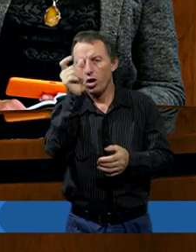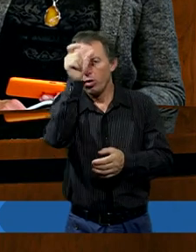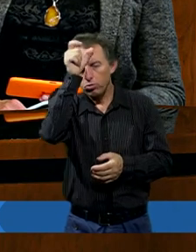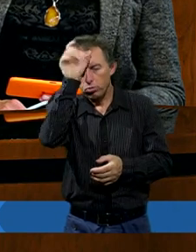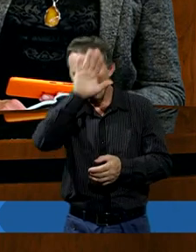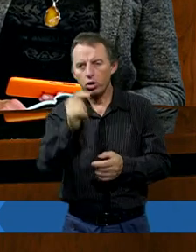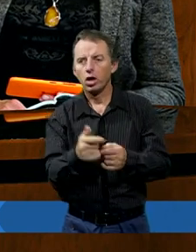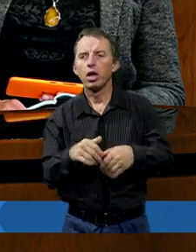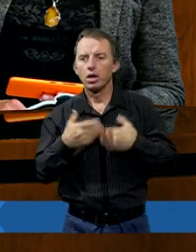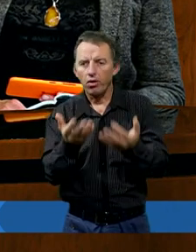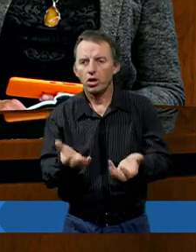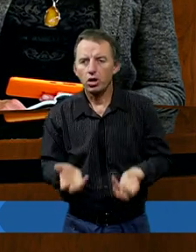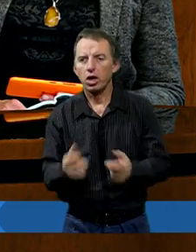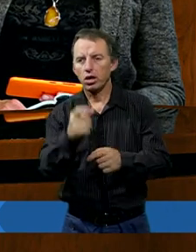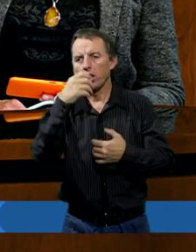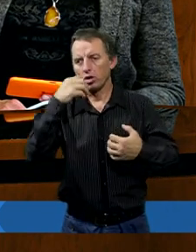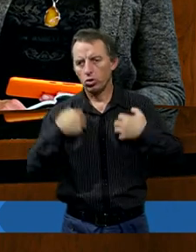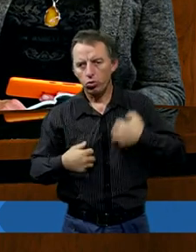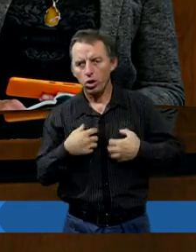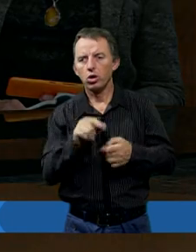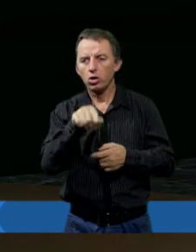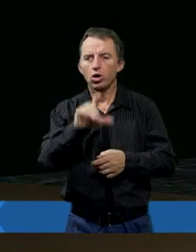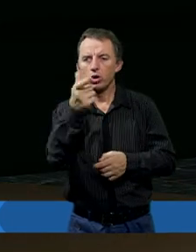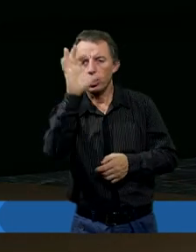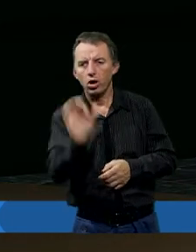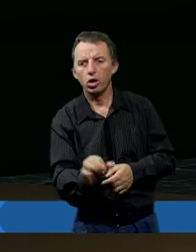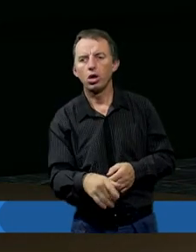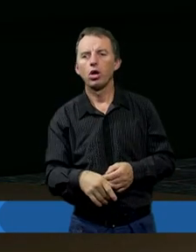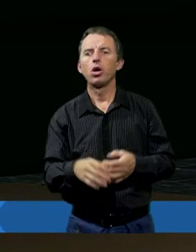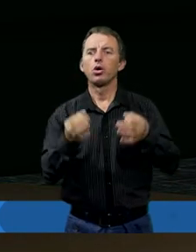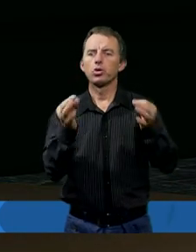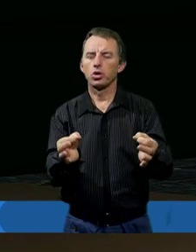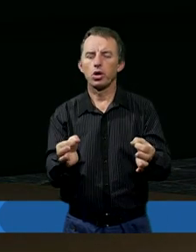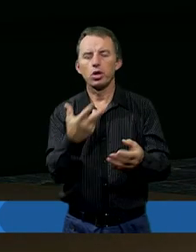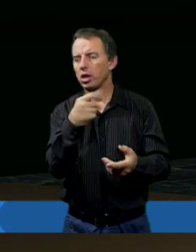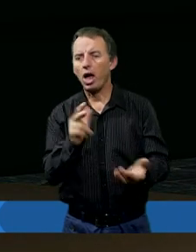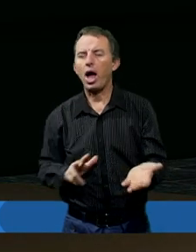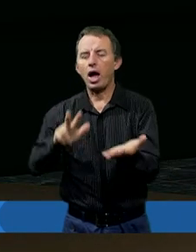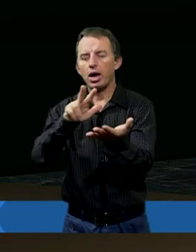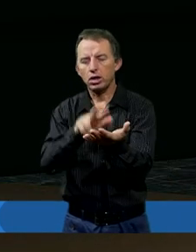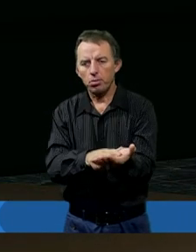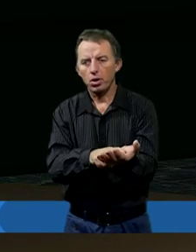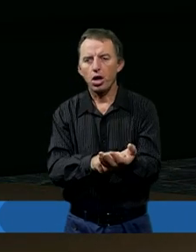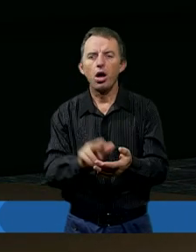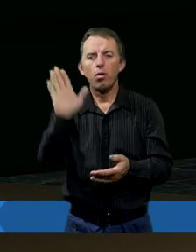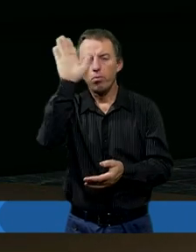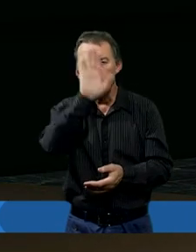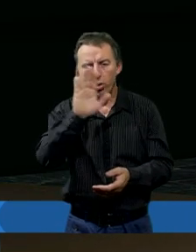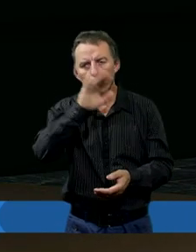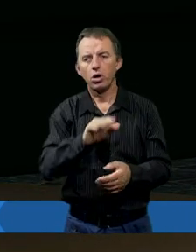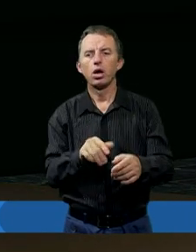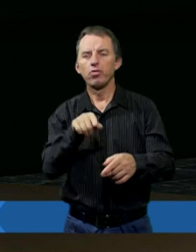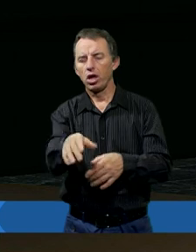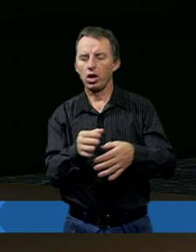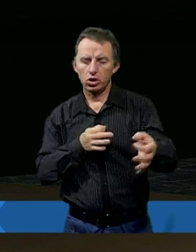zdawałoby się sam inicjuje coś, co dzisiaj by było nieakceptowane, kiedy Bóg, tak jak